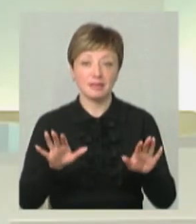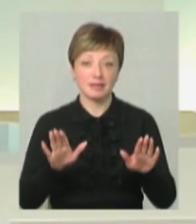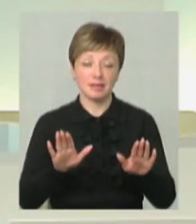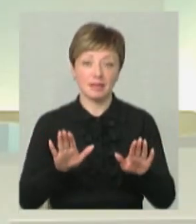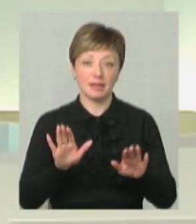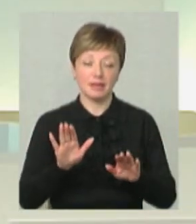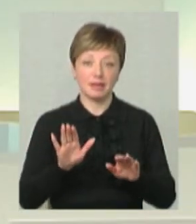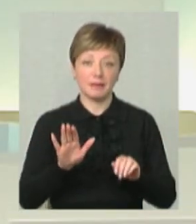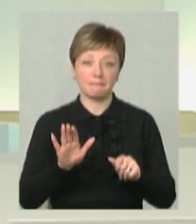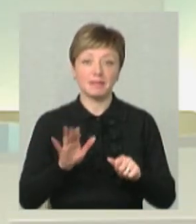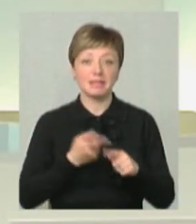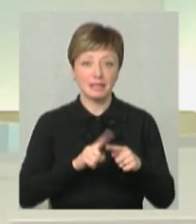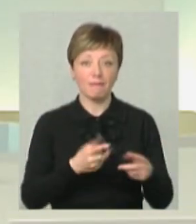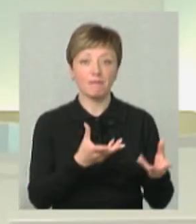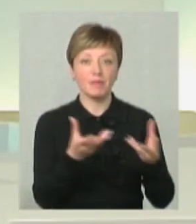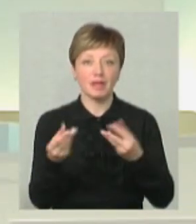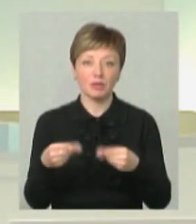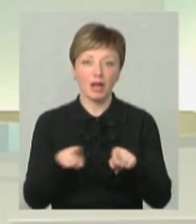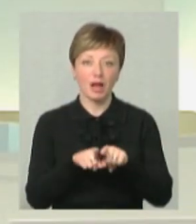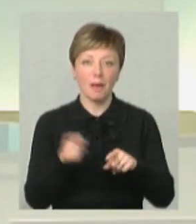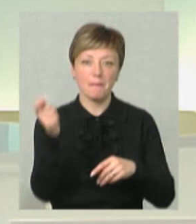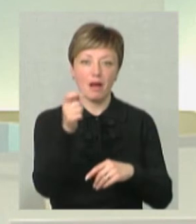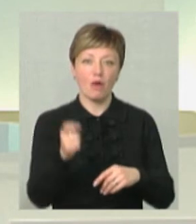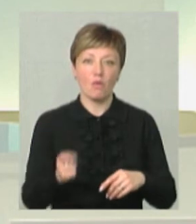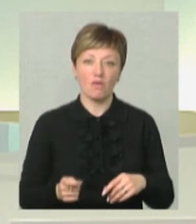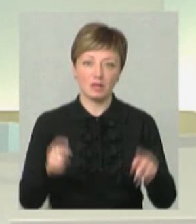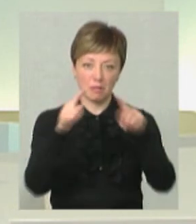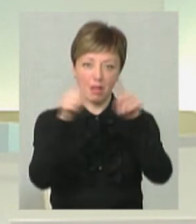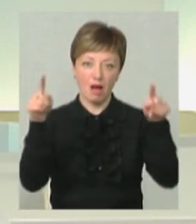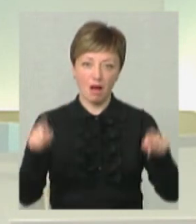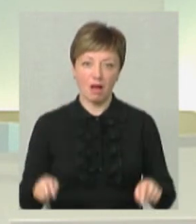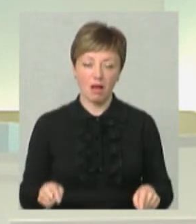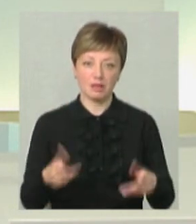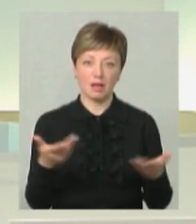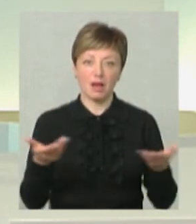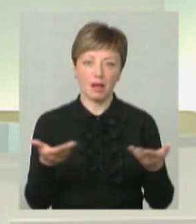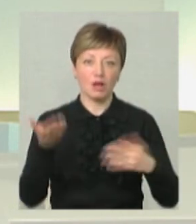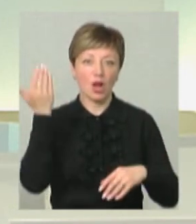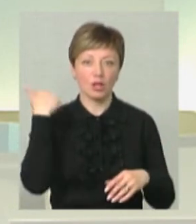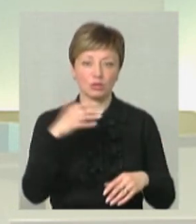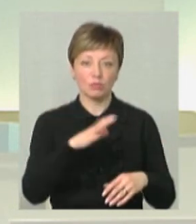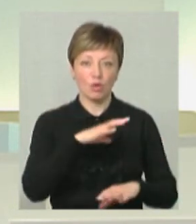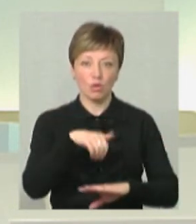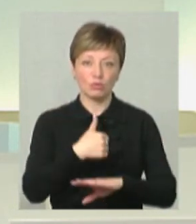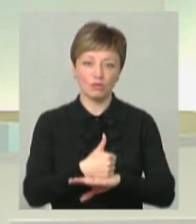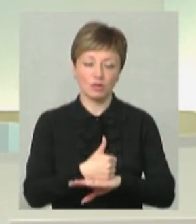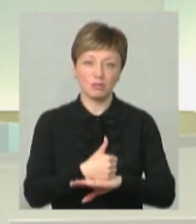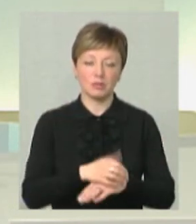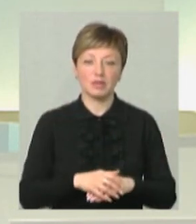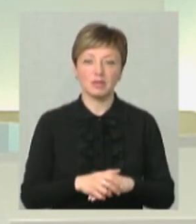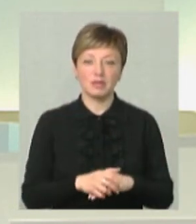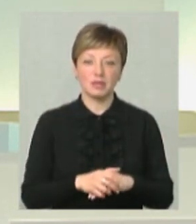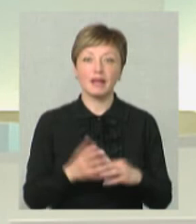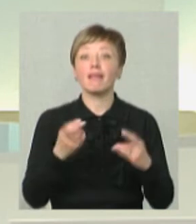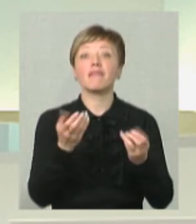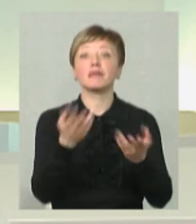вплинуло, скажімо, на такий мальований плакат, який раніше був основним таким. Ну,